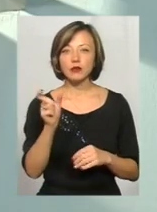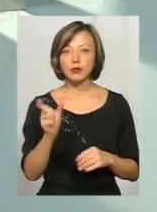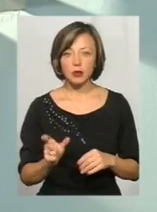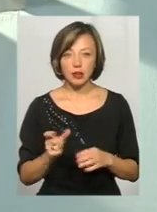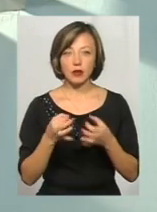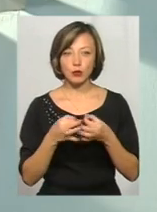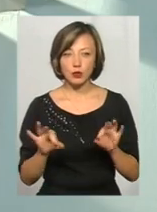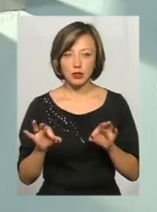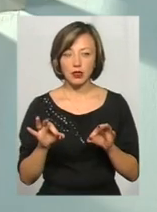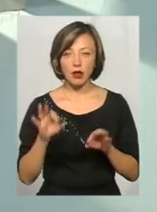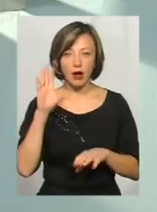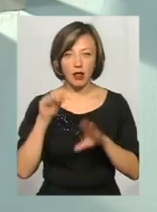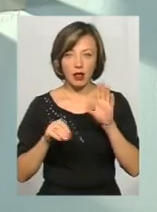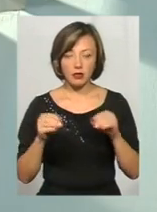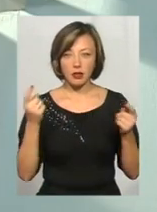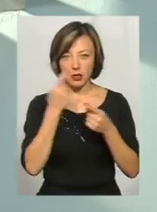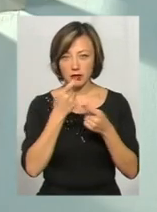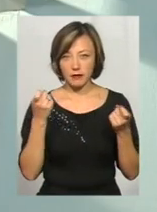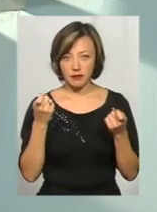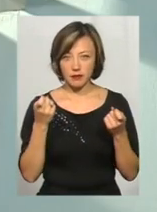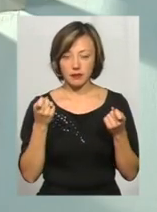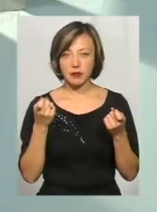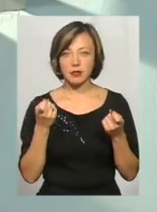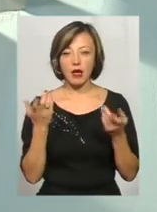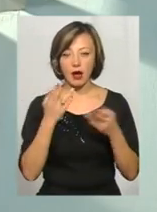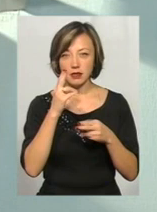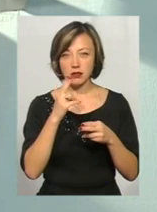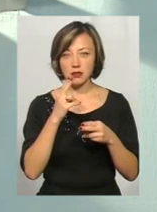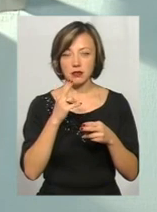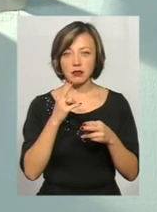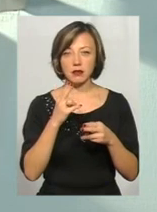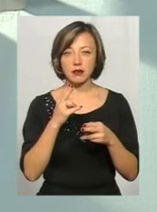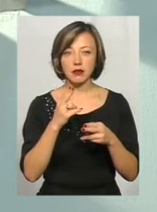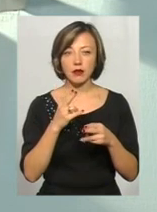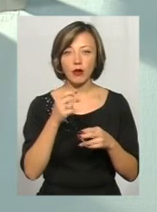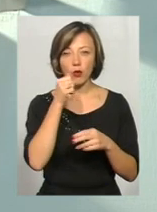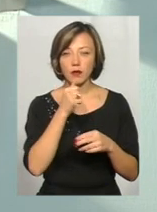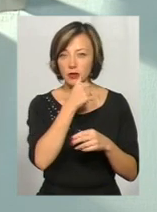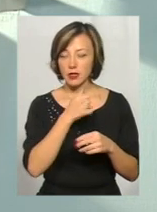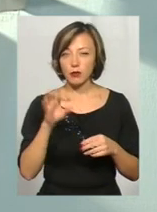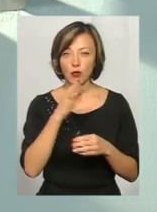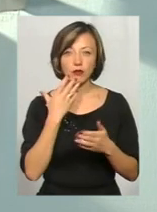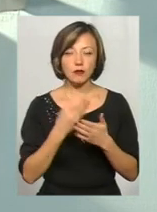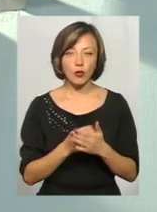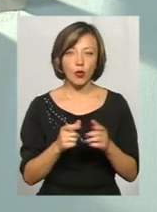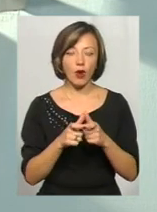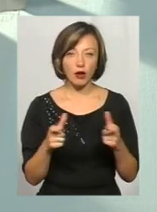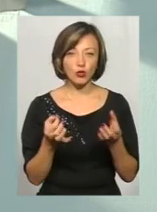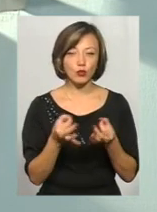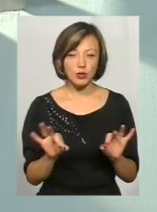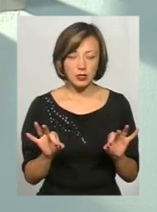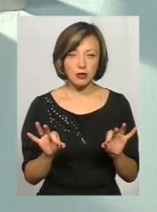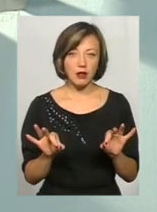халатність, допустила виток якоїсь інформації конфіденційної про свою картку, допустила,